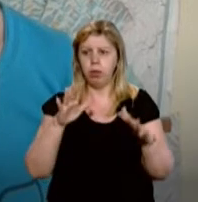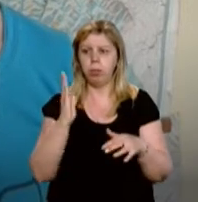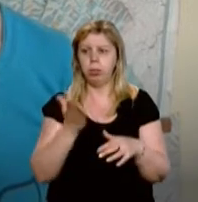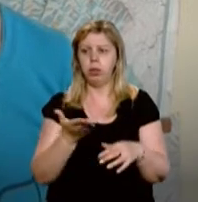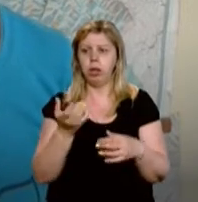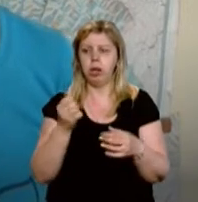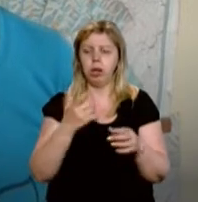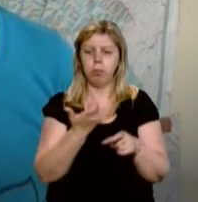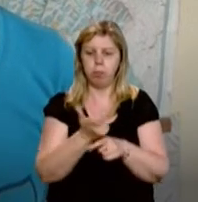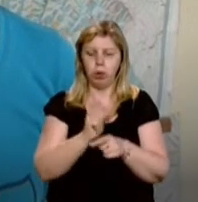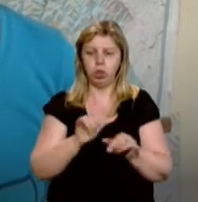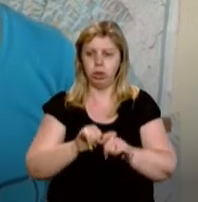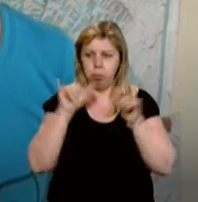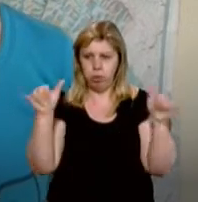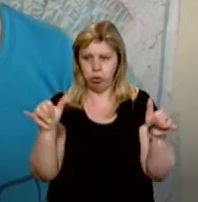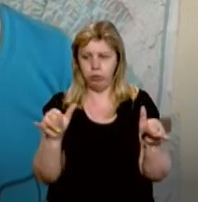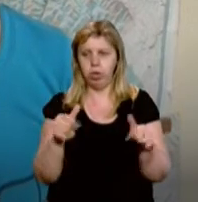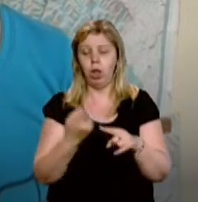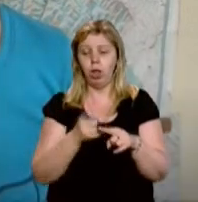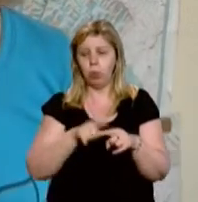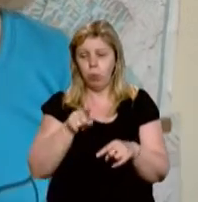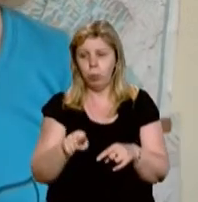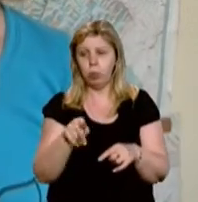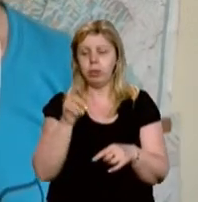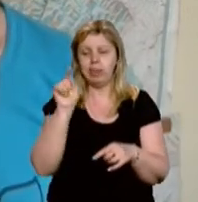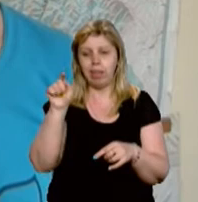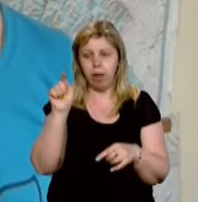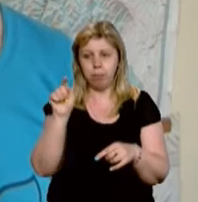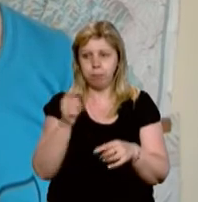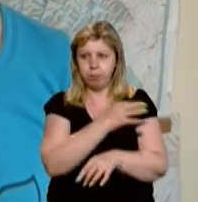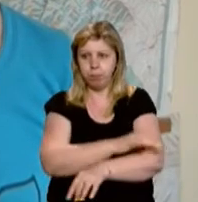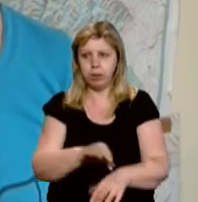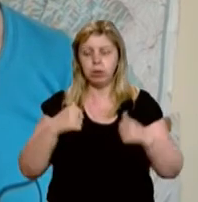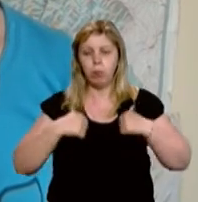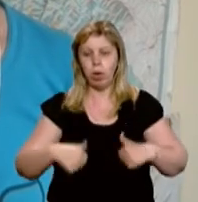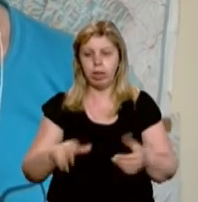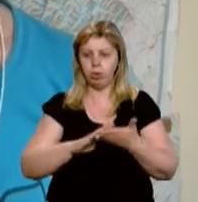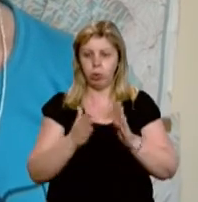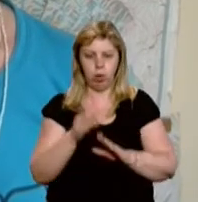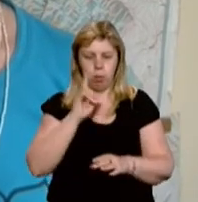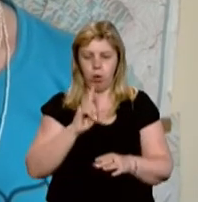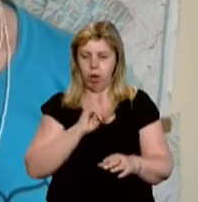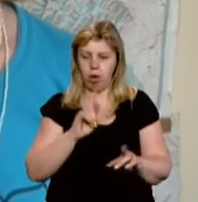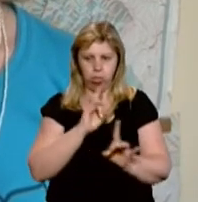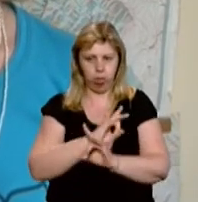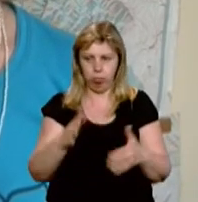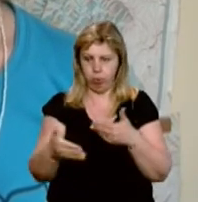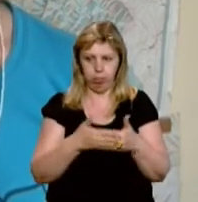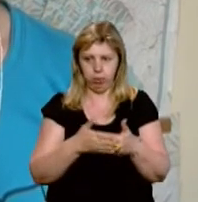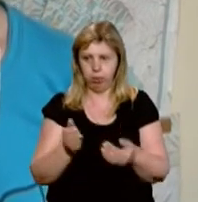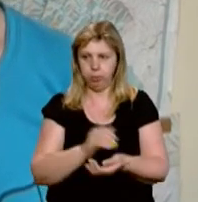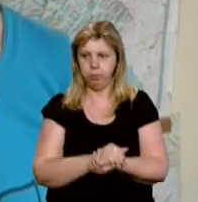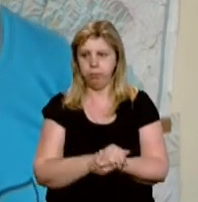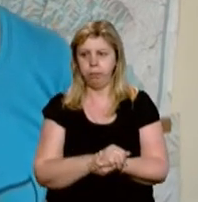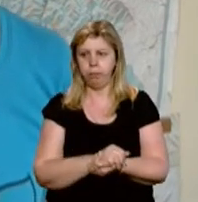ще збільшуватися, тому там такої спокійної ситуації поки що найближчим часом не очікується.